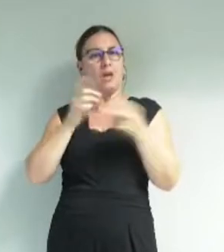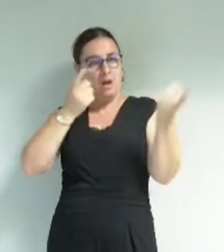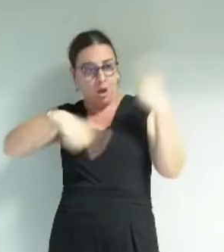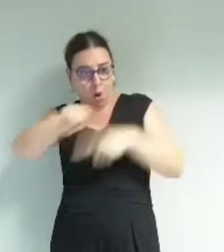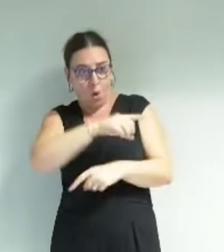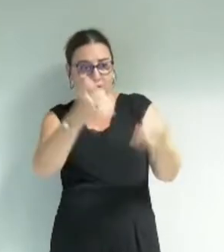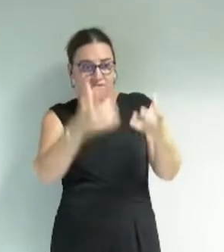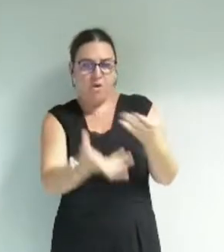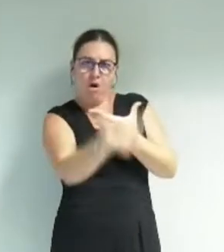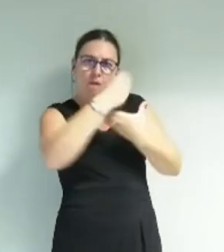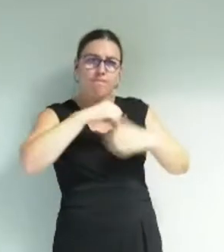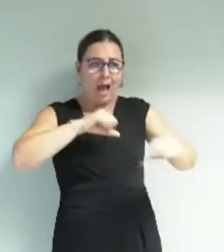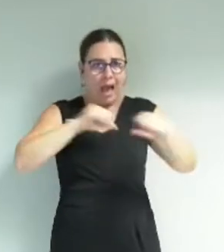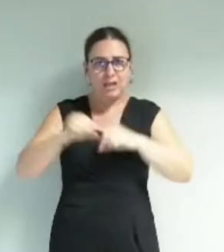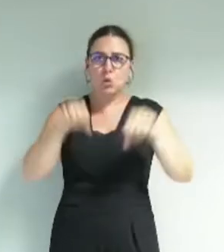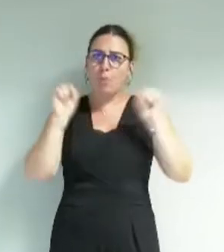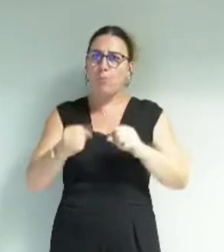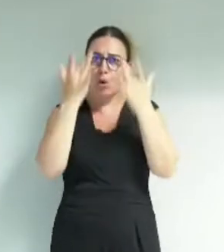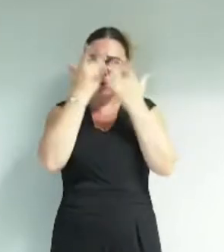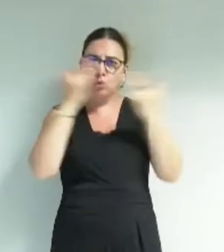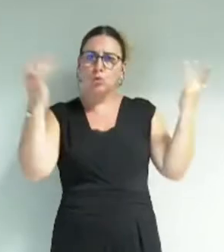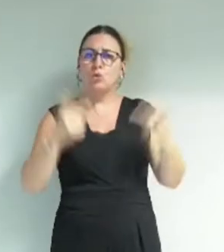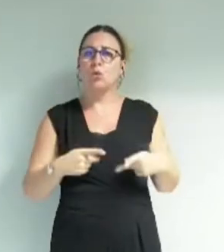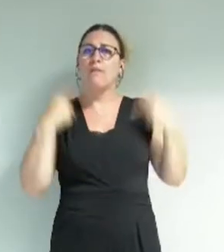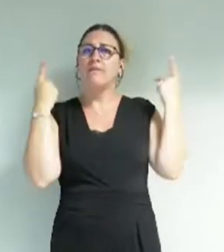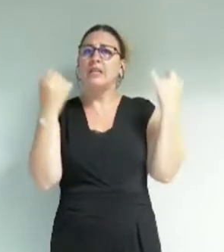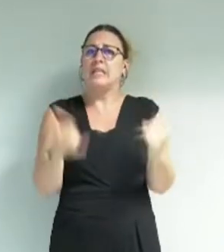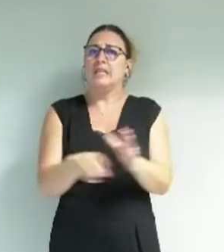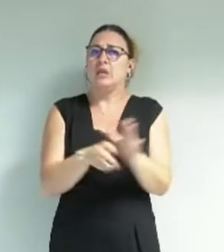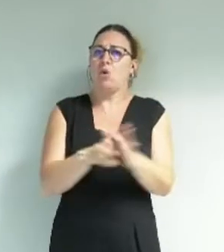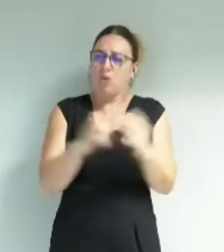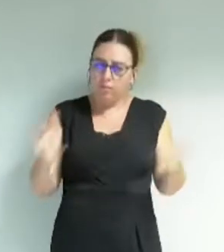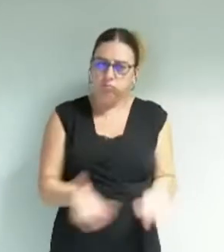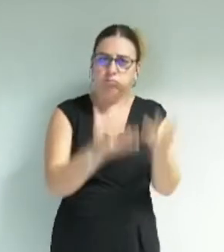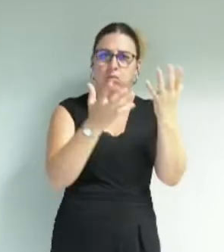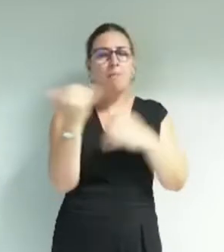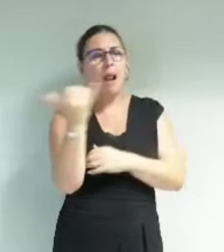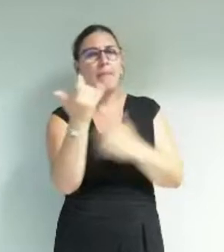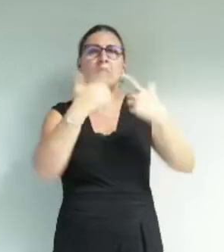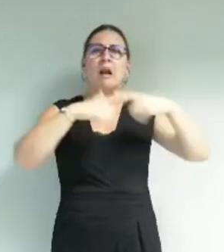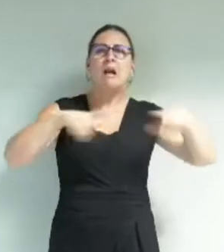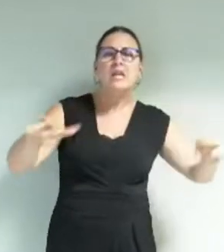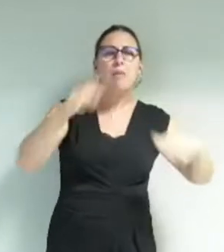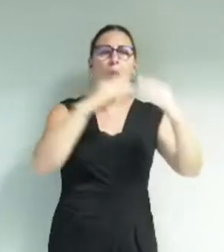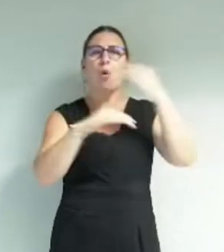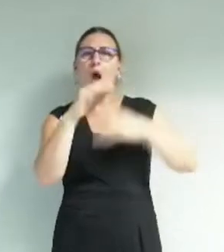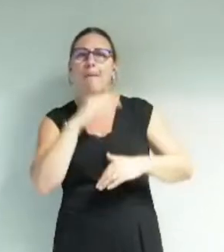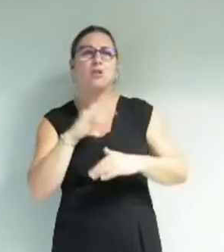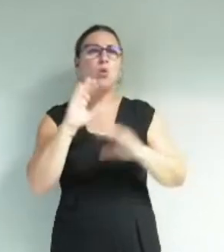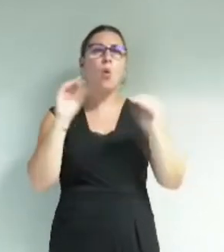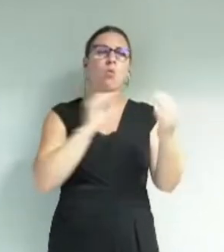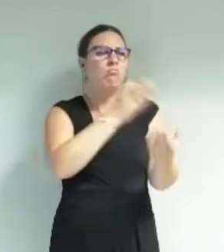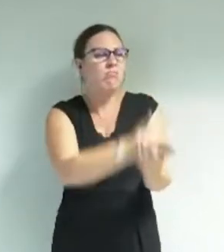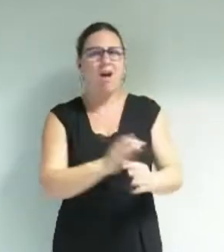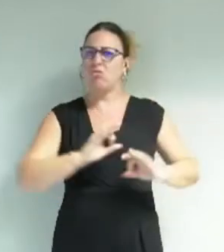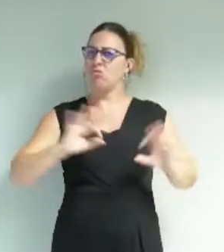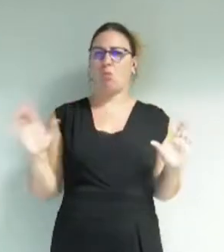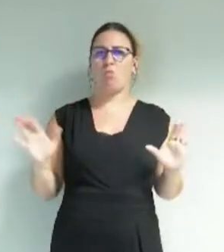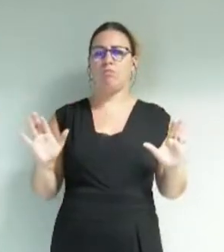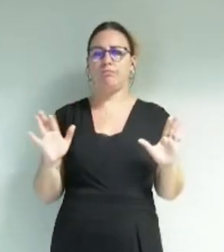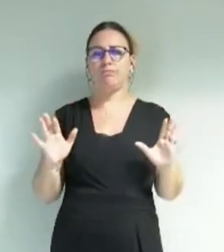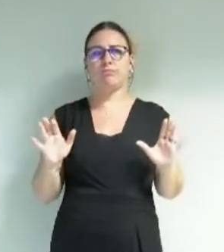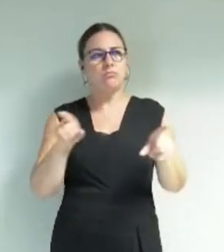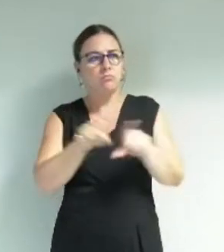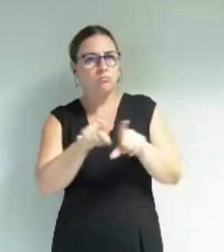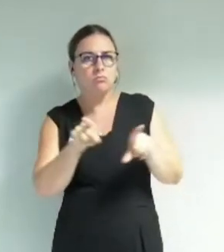de prendre une part active à la vie culturelle locale, sans remise en question de la liberté de programmation des structures, participe